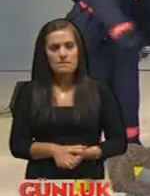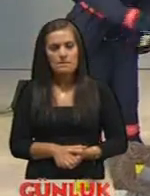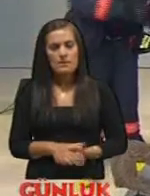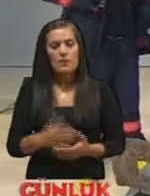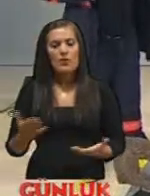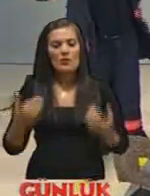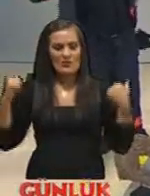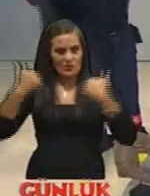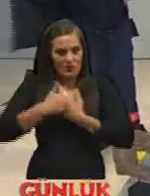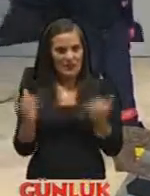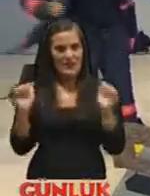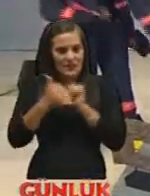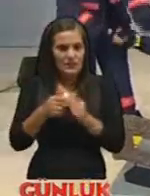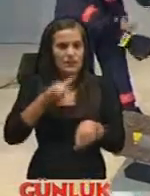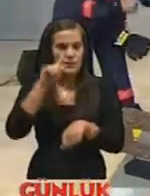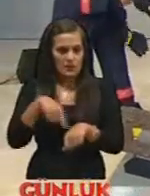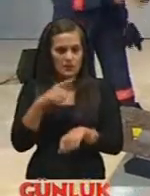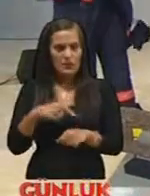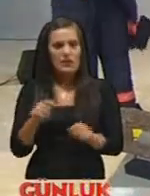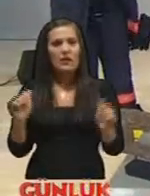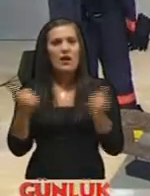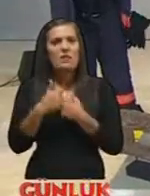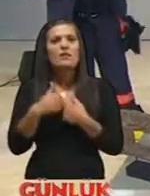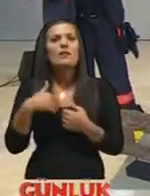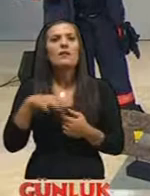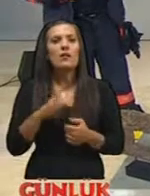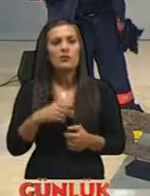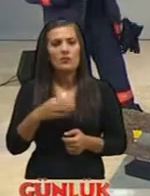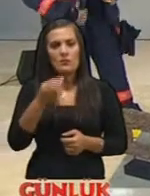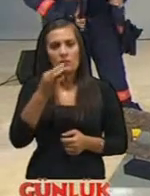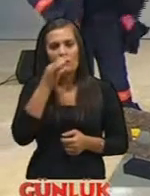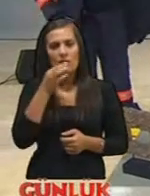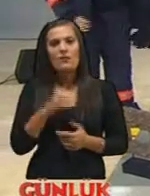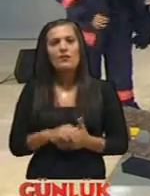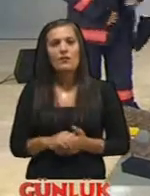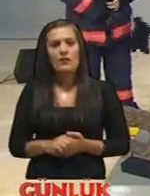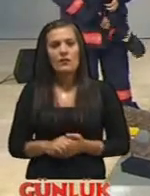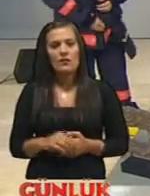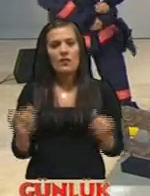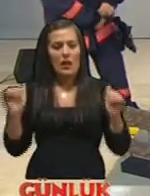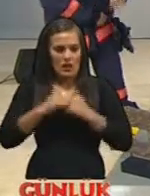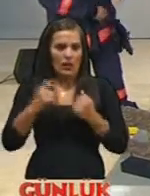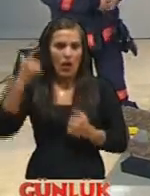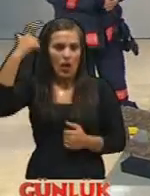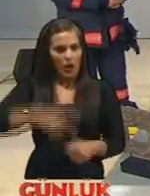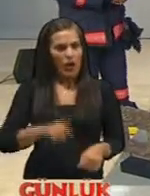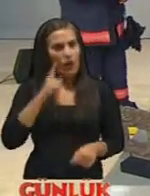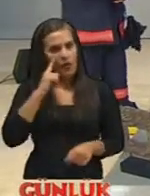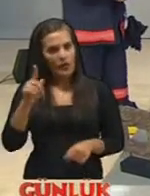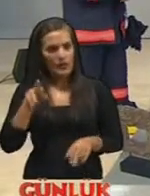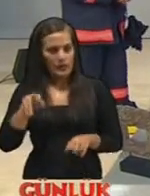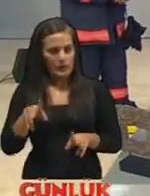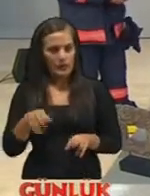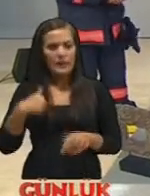üst kısmında giydiğim çaktırdı kapatmaya gerek yok mikrofon kapanmasın bu şekilde şimdi